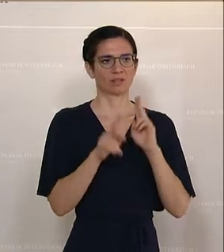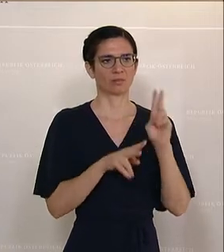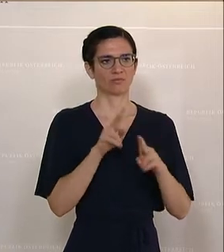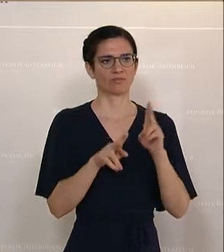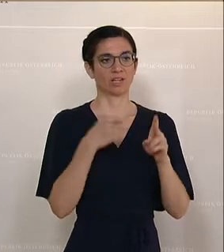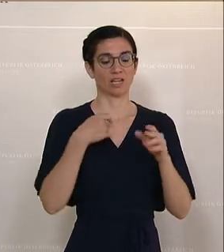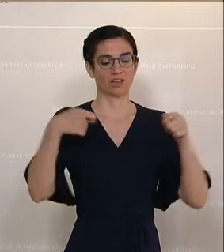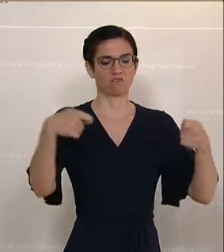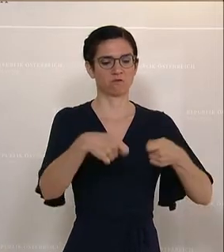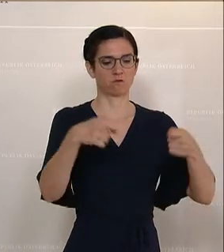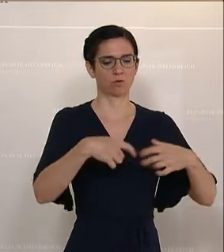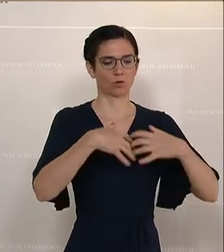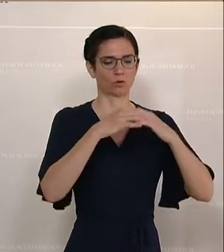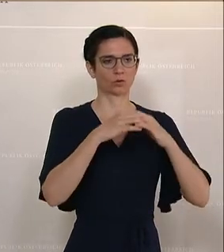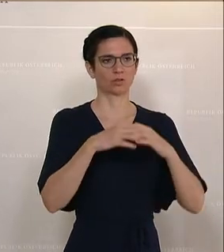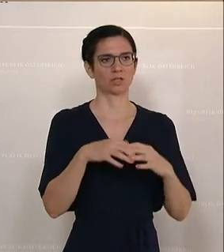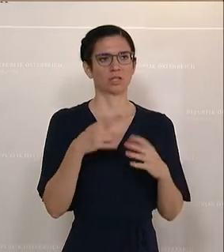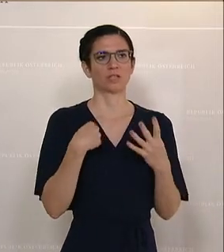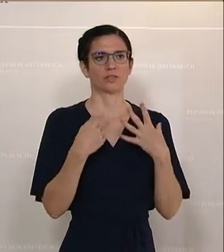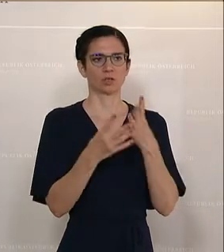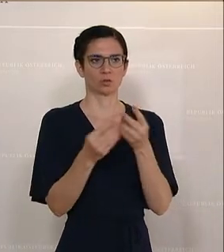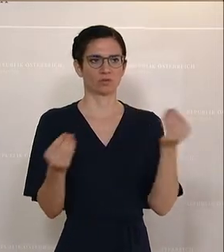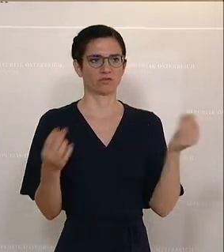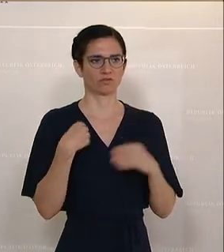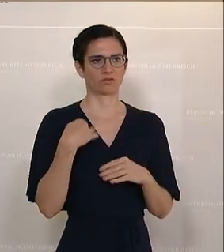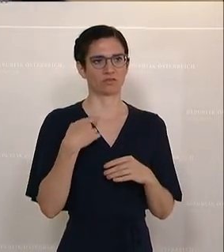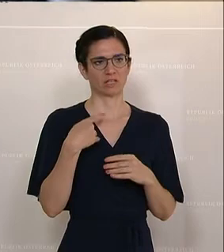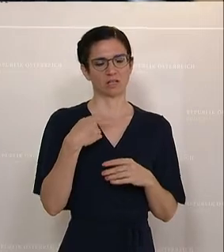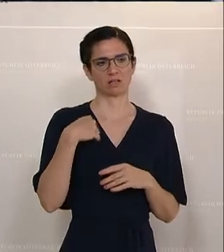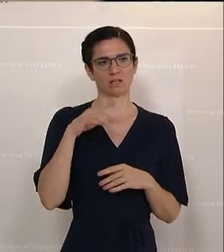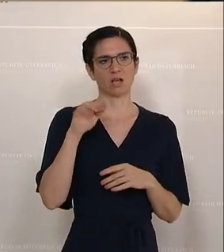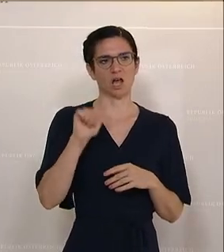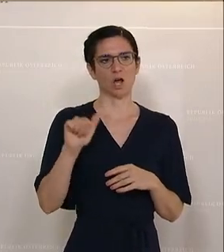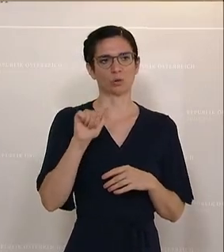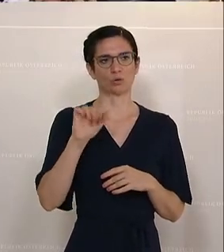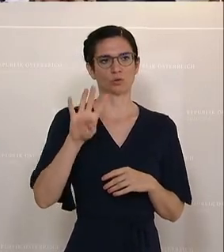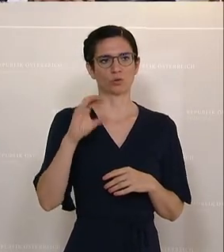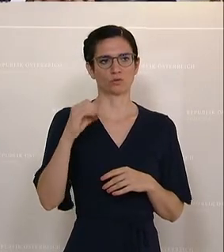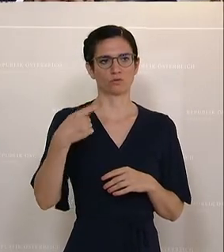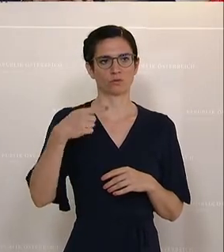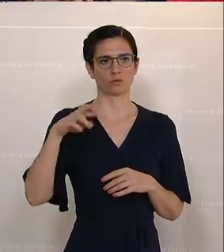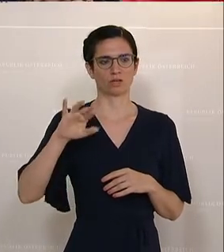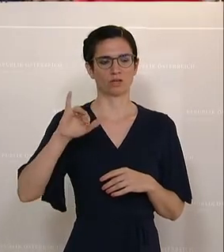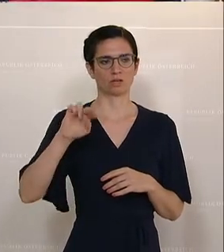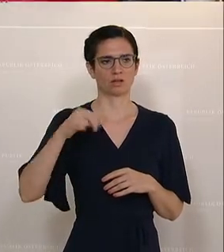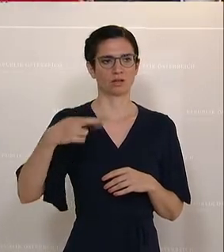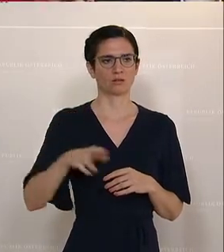voreingerichtet hat. Das ist einen Schritt zu weit gegangen, August Wöginger. Vielen Dank. Dank.